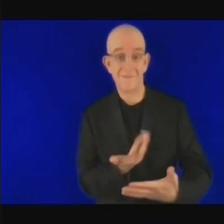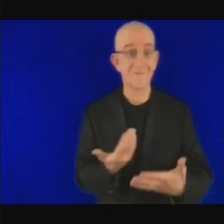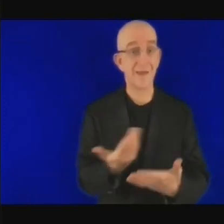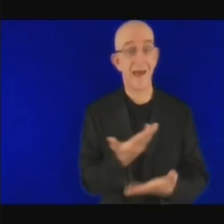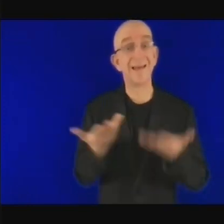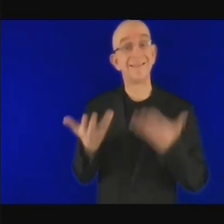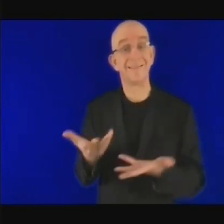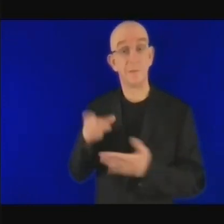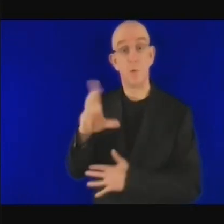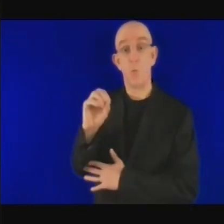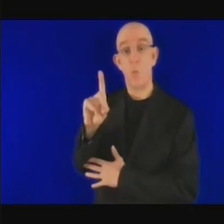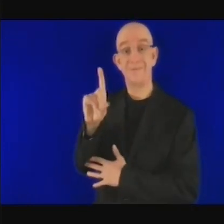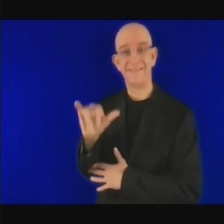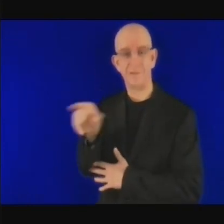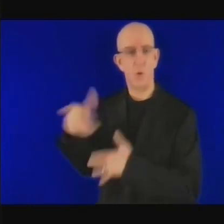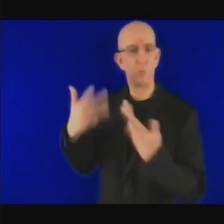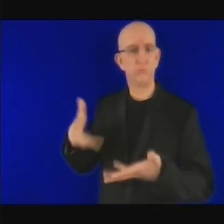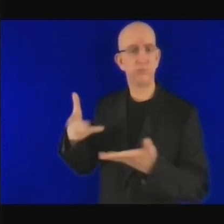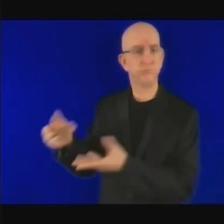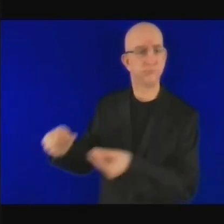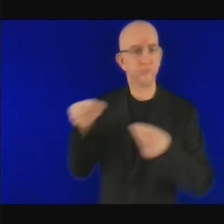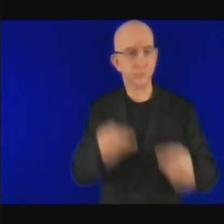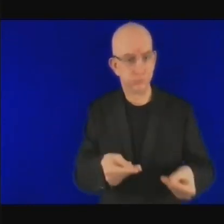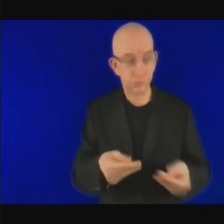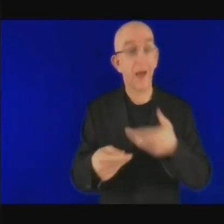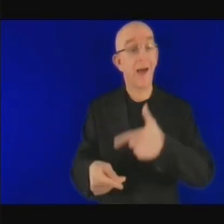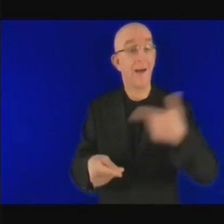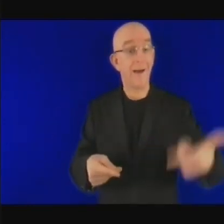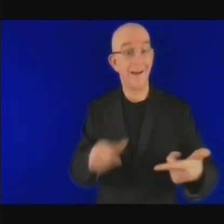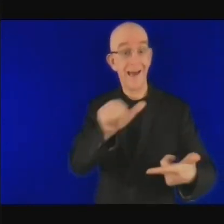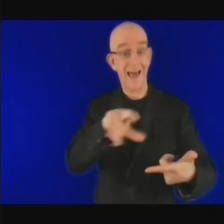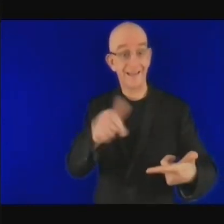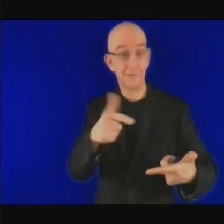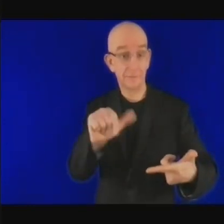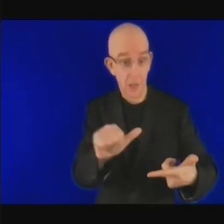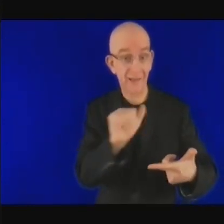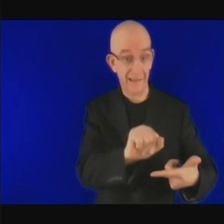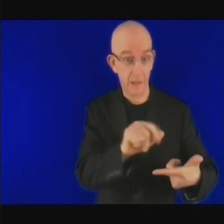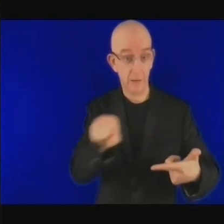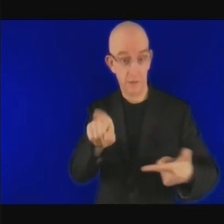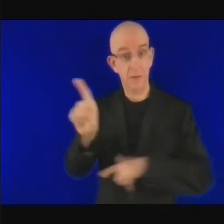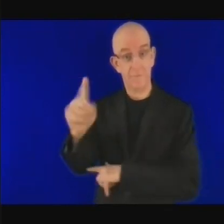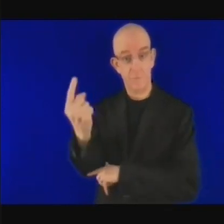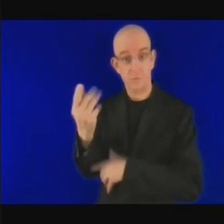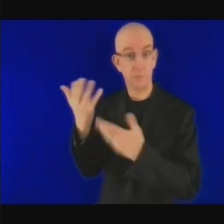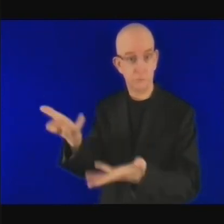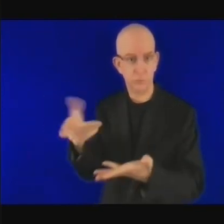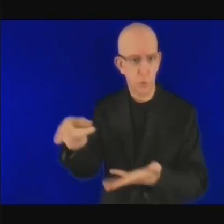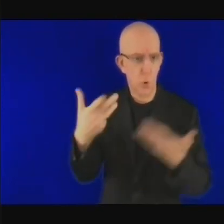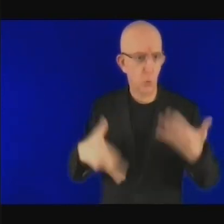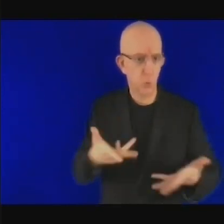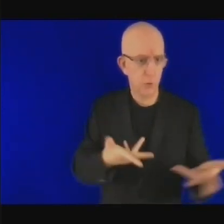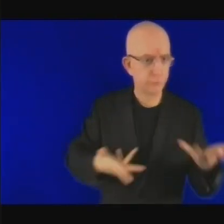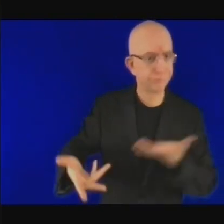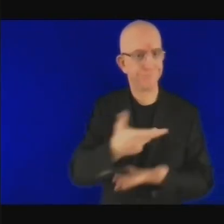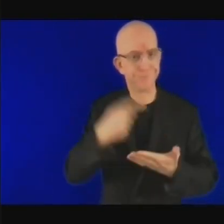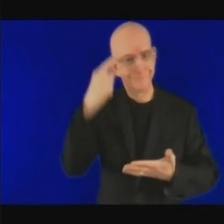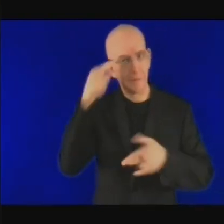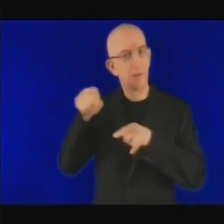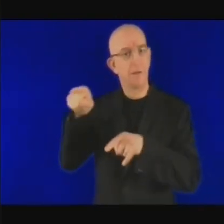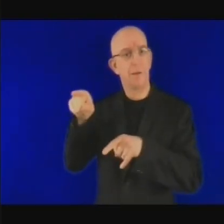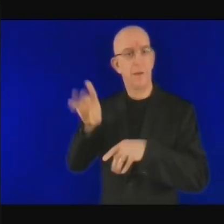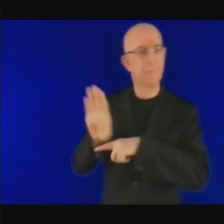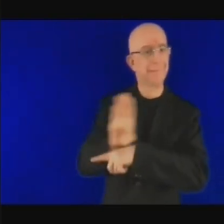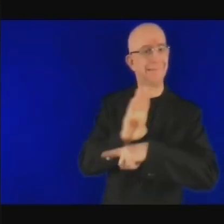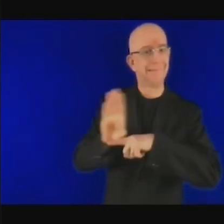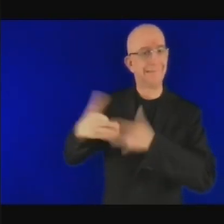je commencerai par remercier Albert merci d'avoir répondu à ma seule question je remercie